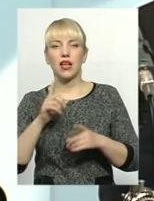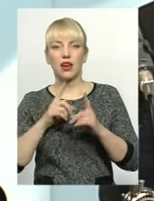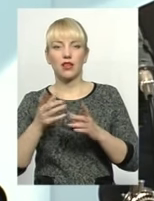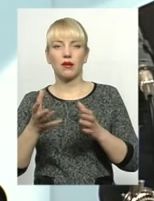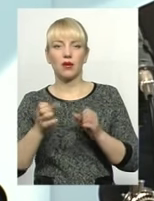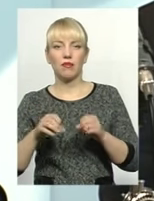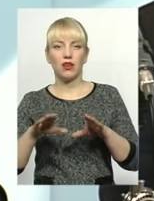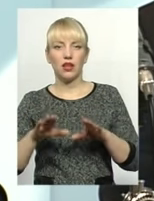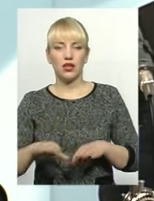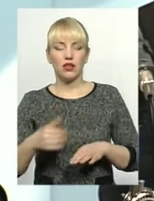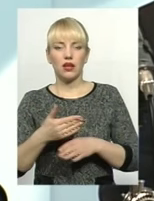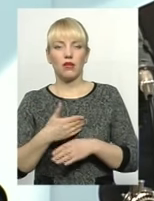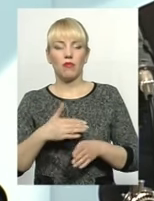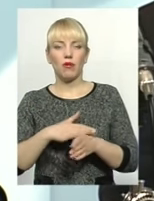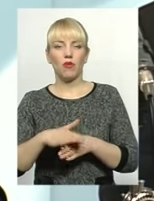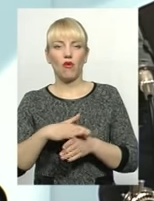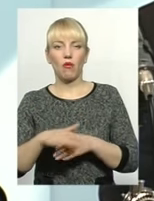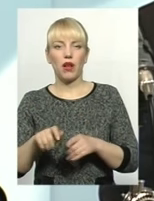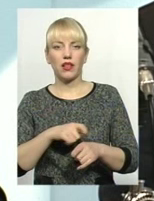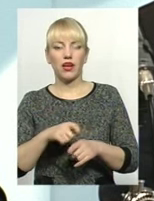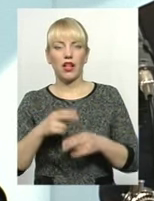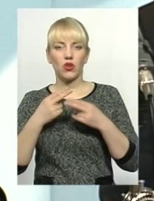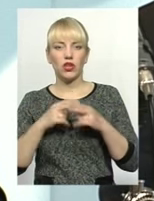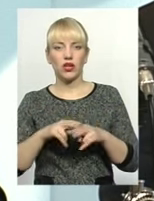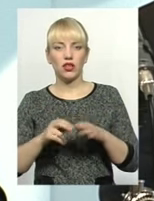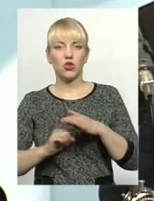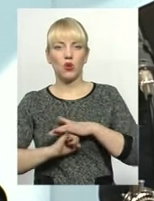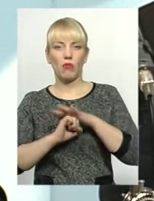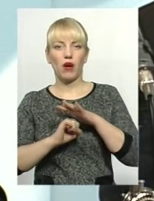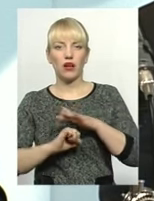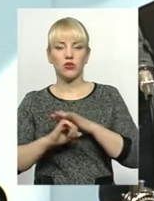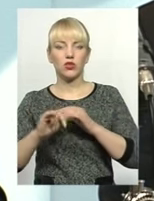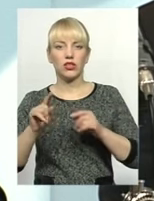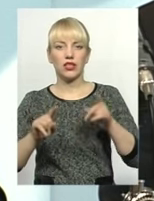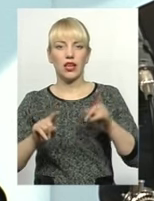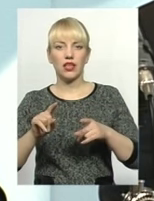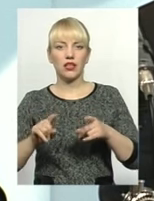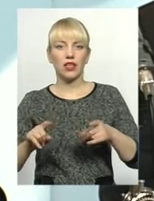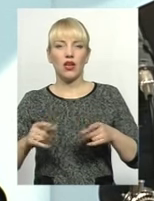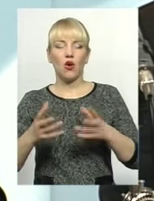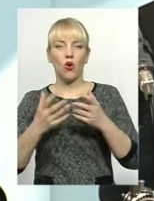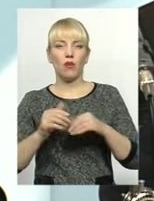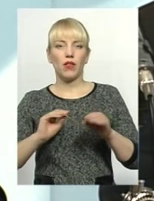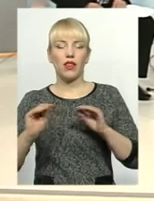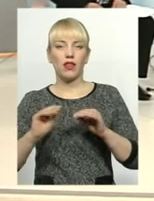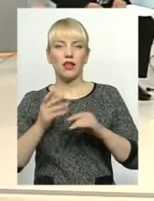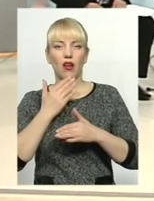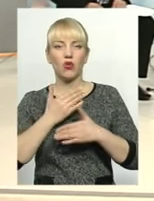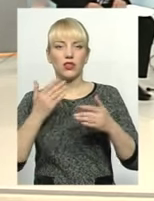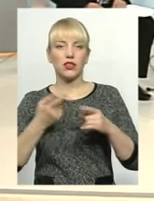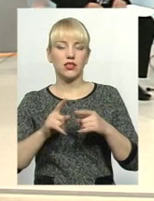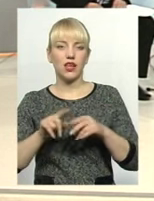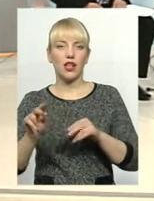поповнювали, будемо казати, матеріально-технічну базу, і деякі обладнання. Ну, а останні – це такі ремонти.